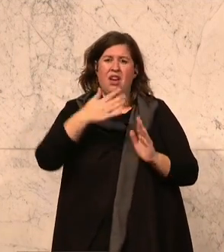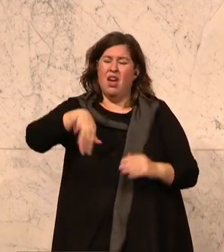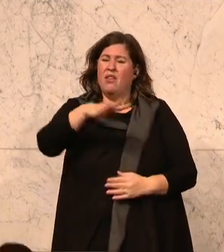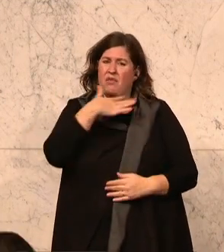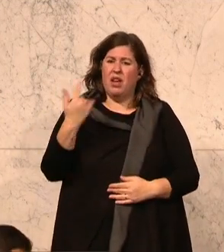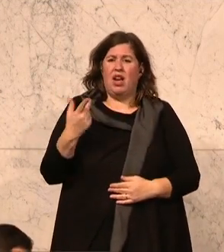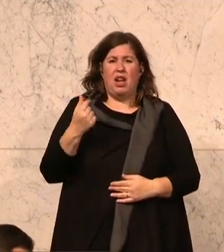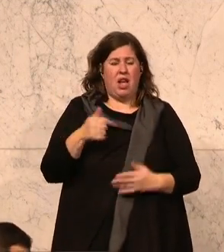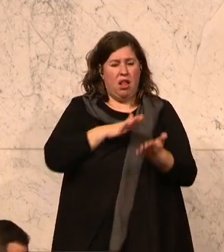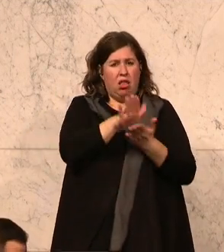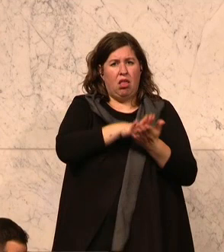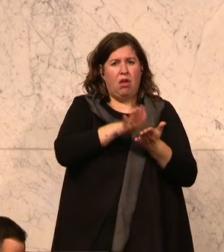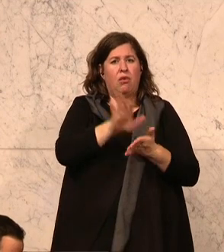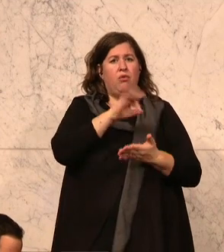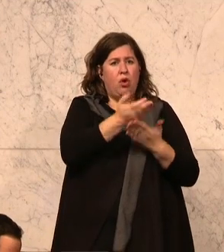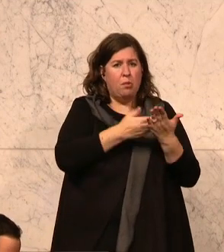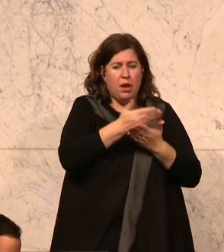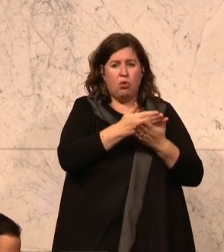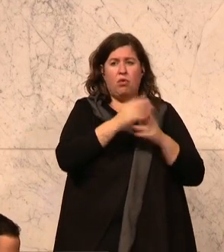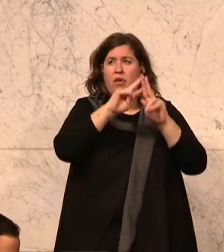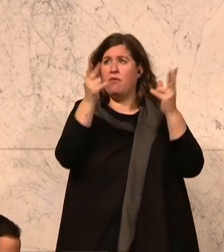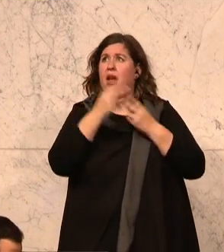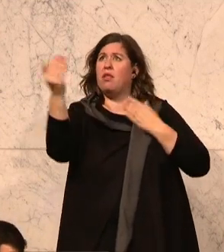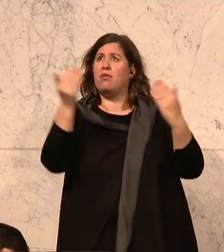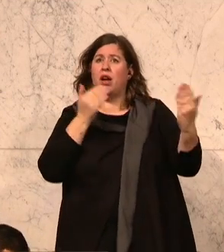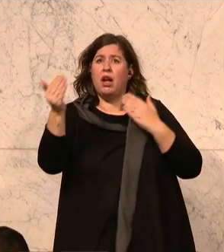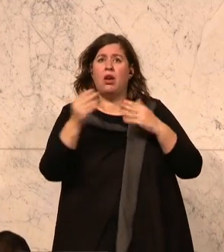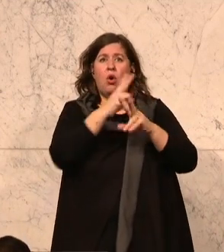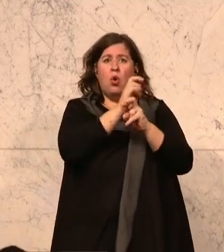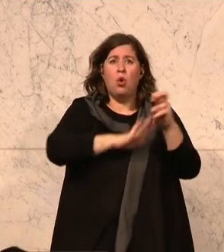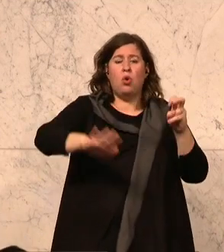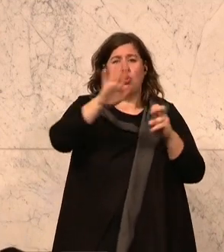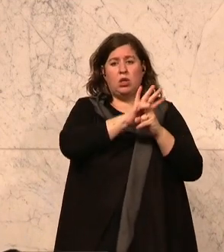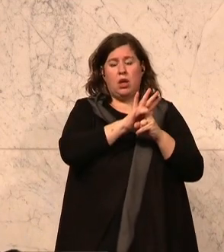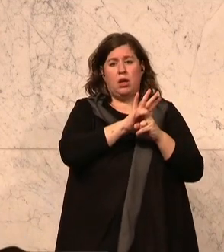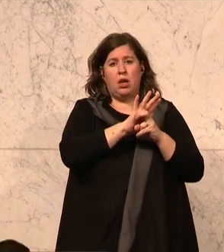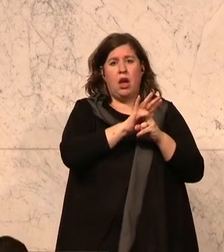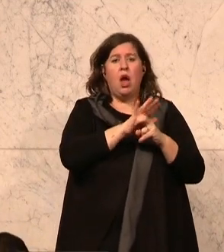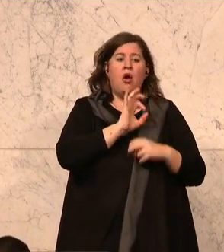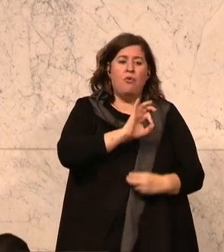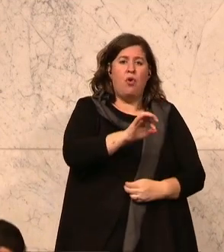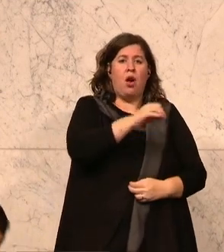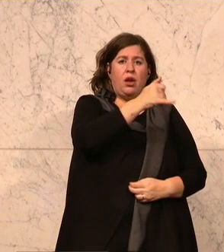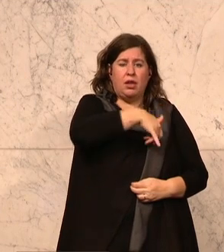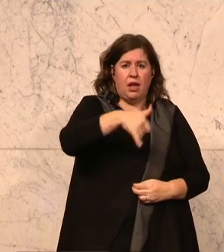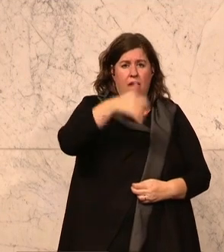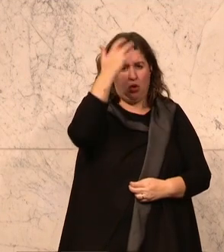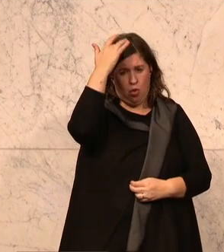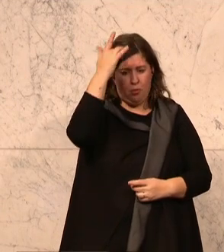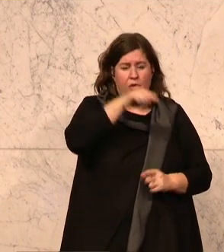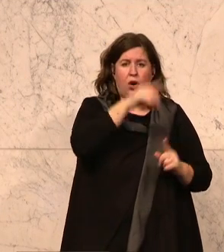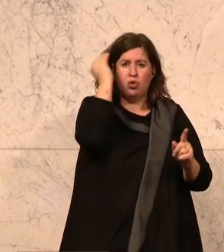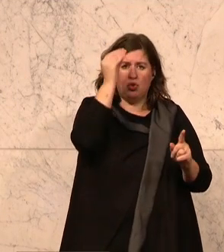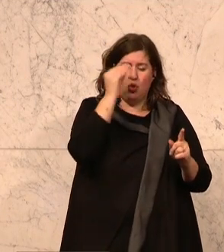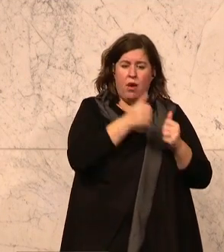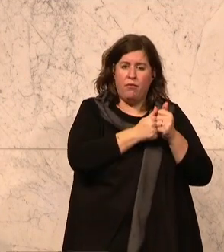Geld in Österreich für Bildung aus. Im weltweiten Vergleich liegt Österreich, was die Pro-Kopf-Ausgaben je Schüler betrifft, hier ganz,